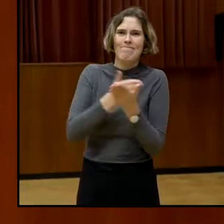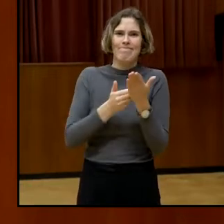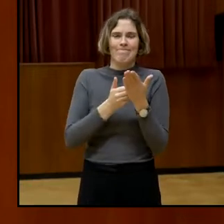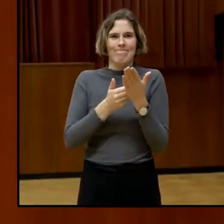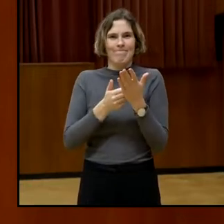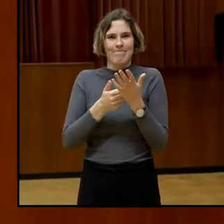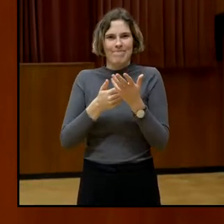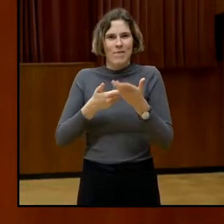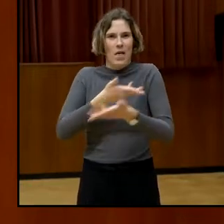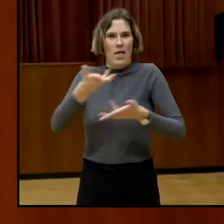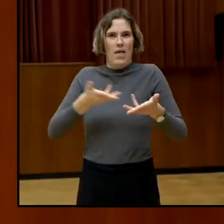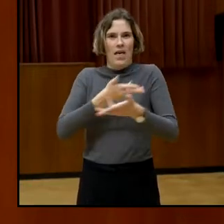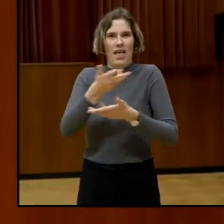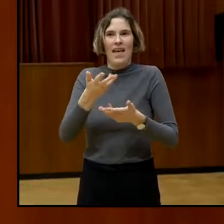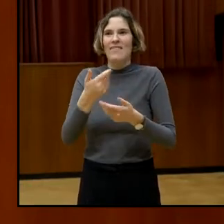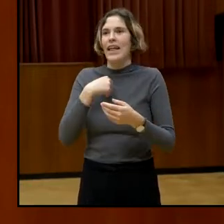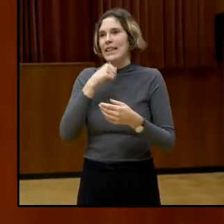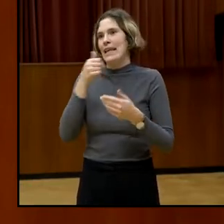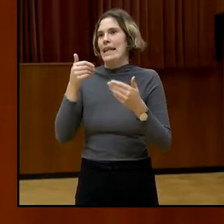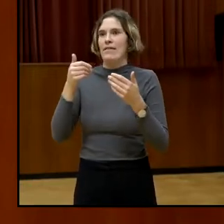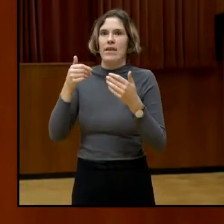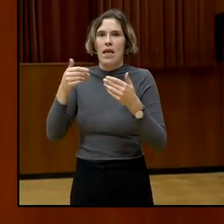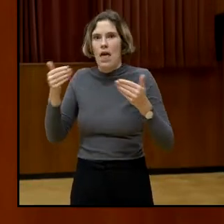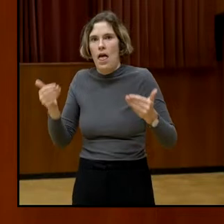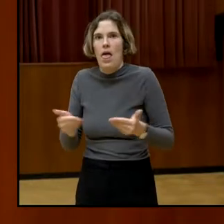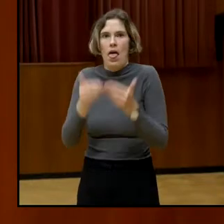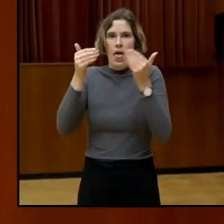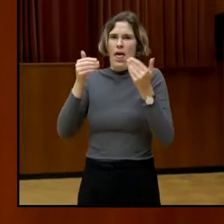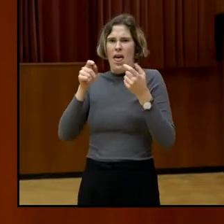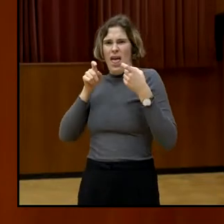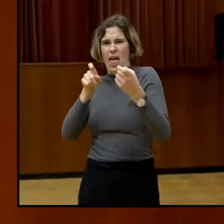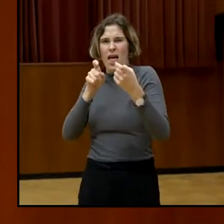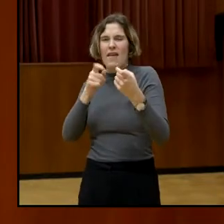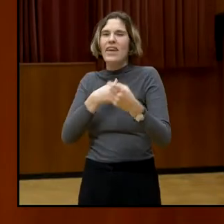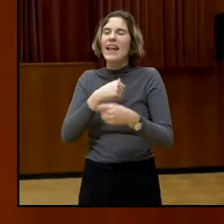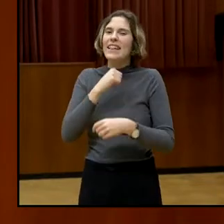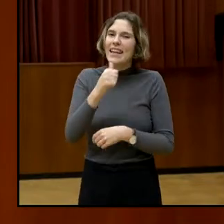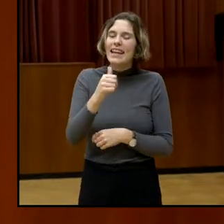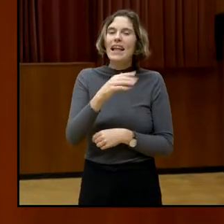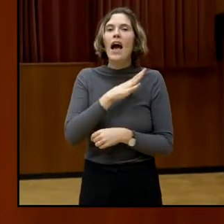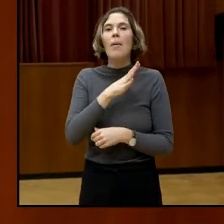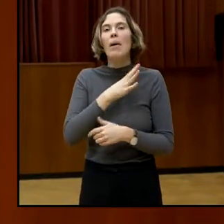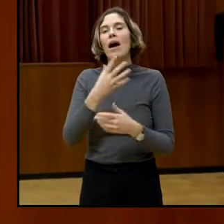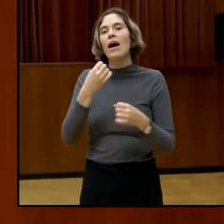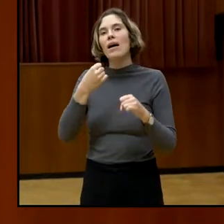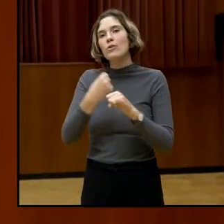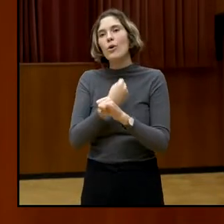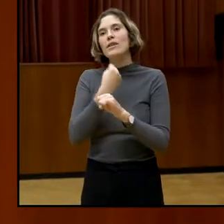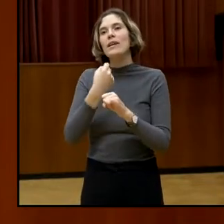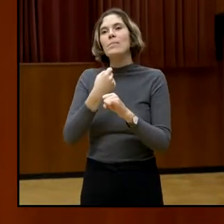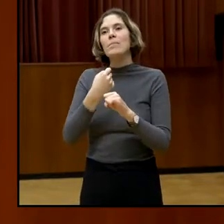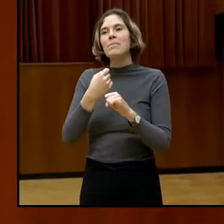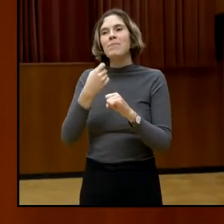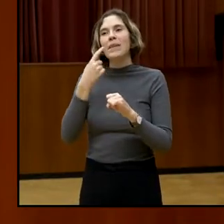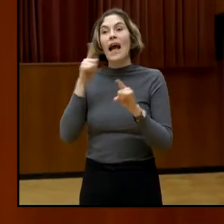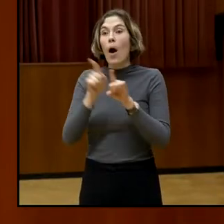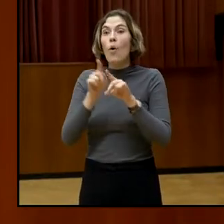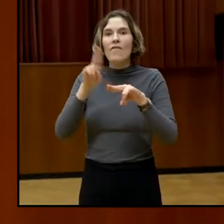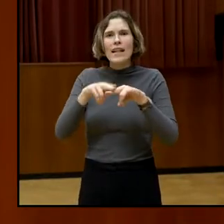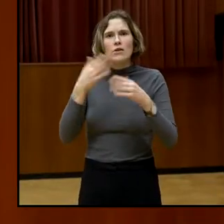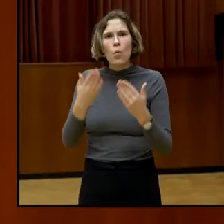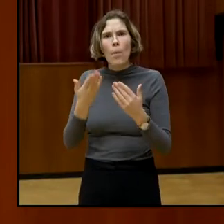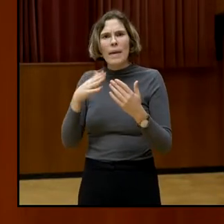es war jetzt nicht so kontroversiell, aber ich glaube sozusagen, es wird sich auch lohnen, wenn es ein bisschen